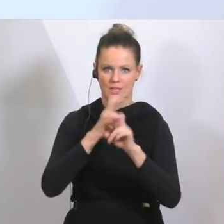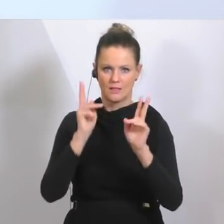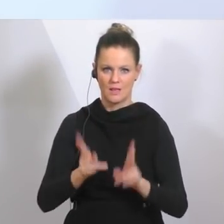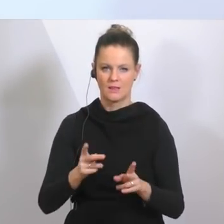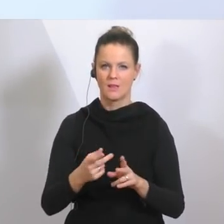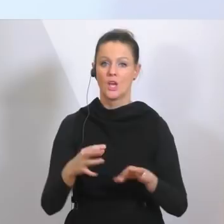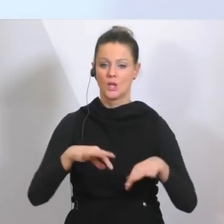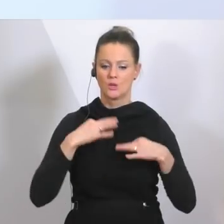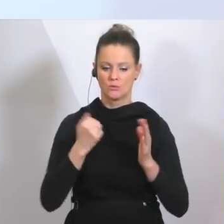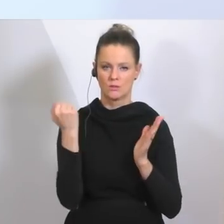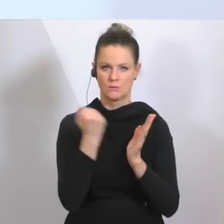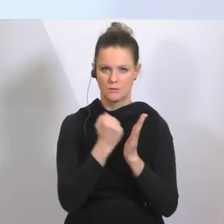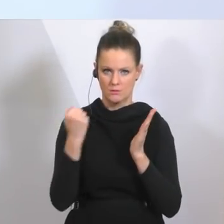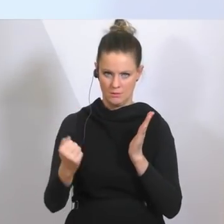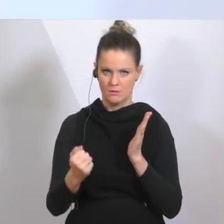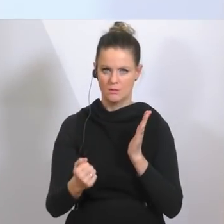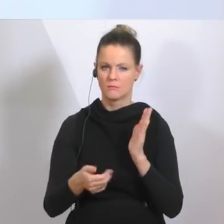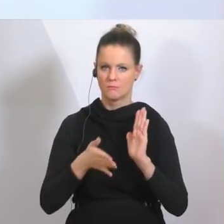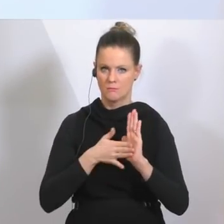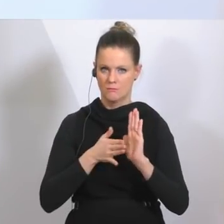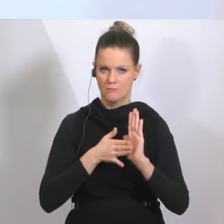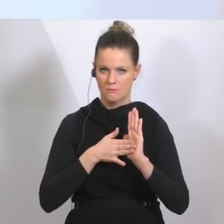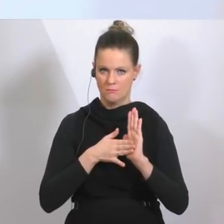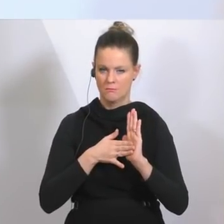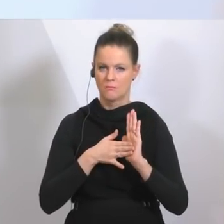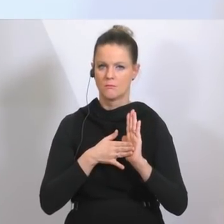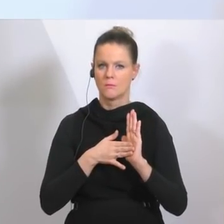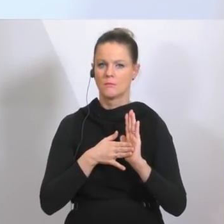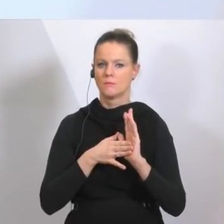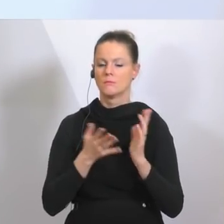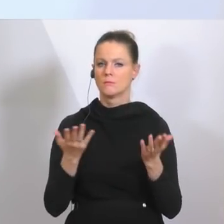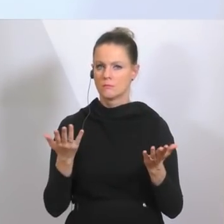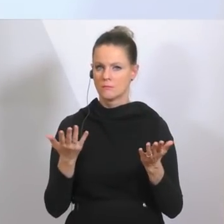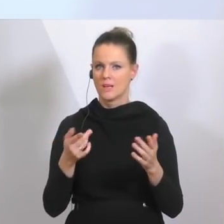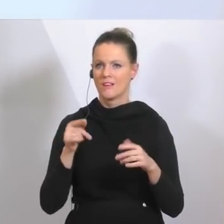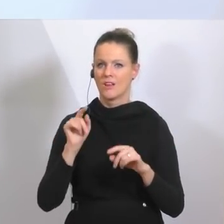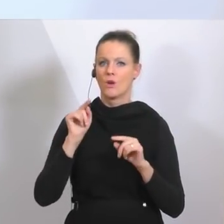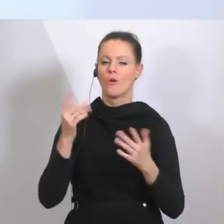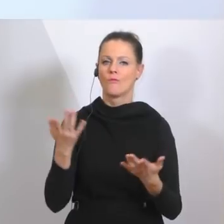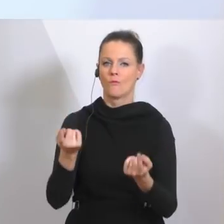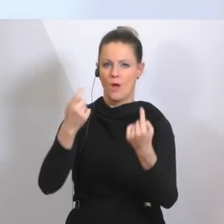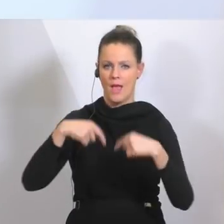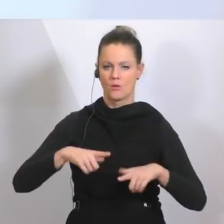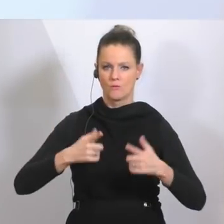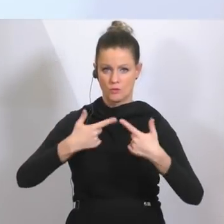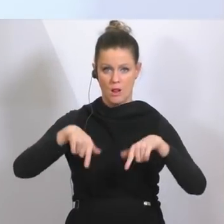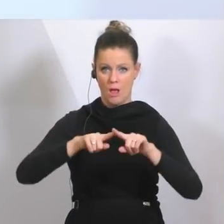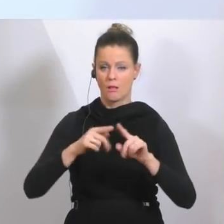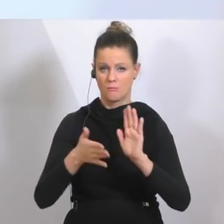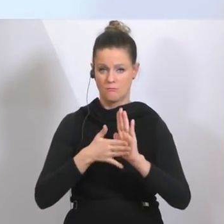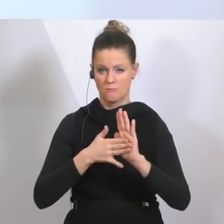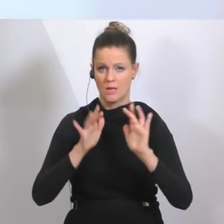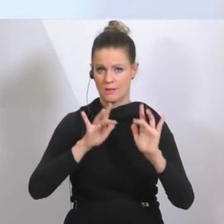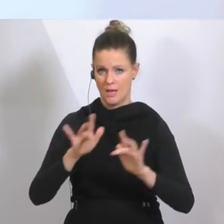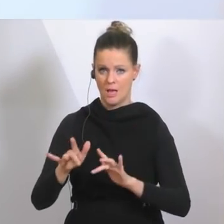Gesundheitsattest mit der Testung, die kann man selbstverständlich vor Ort genauso erlangen in den Herkunftsländern und das Zweite ist auch